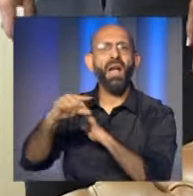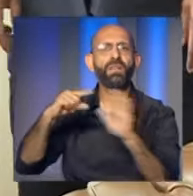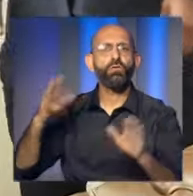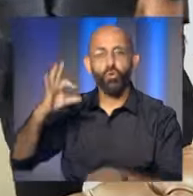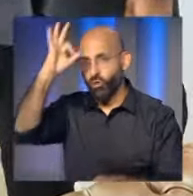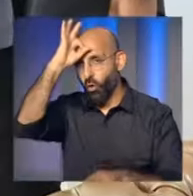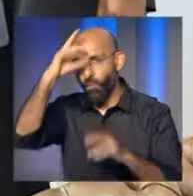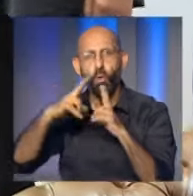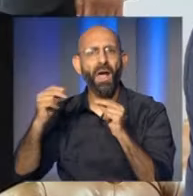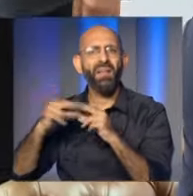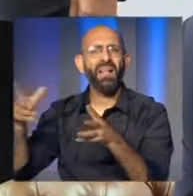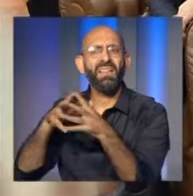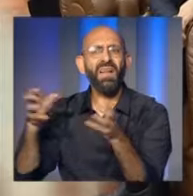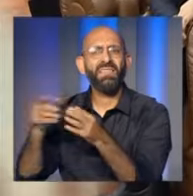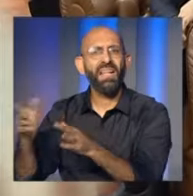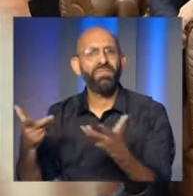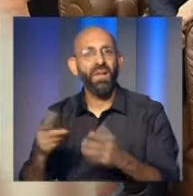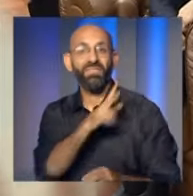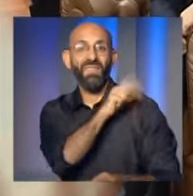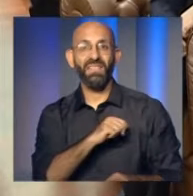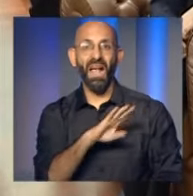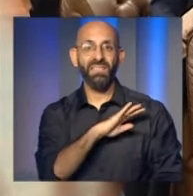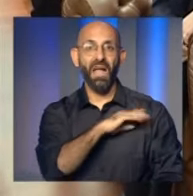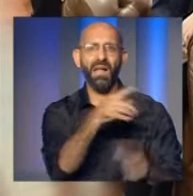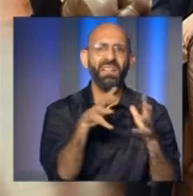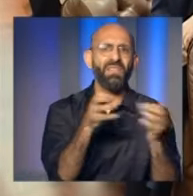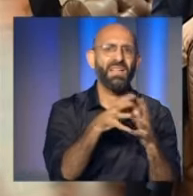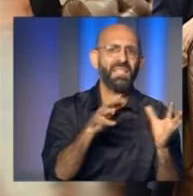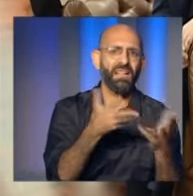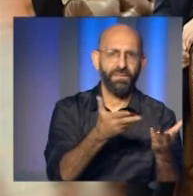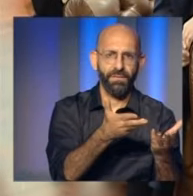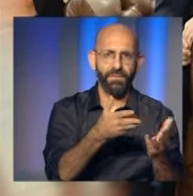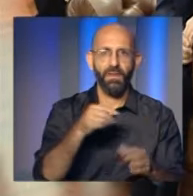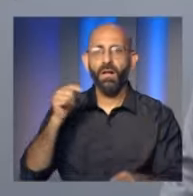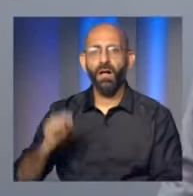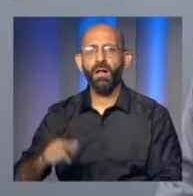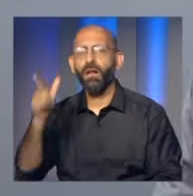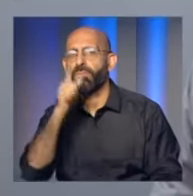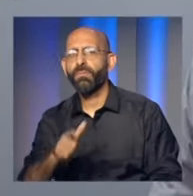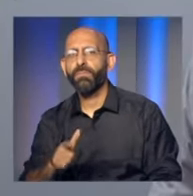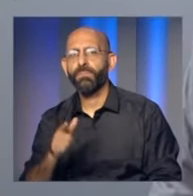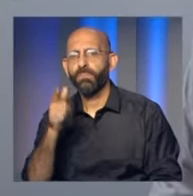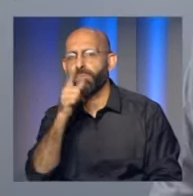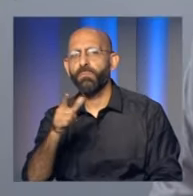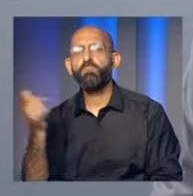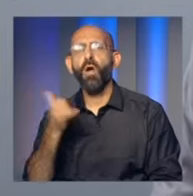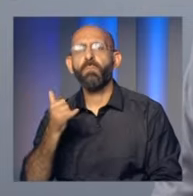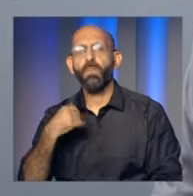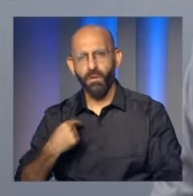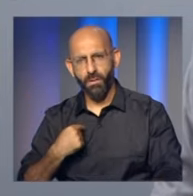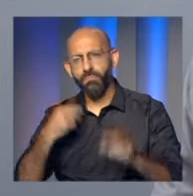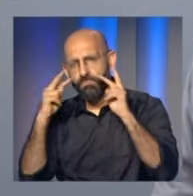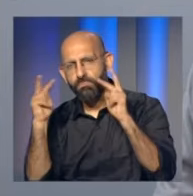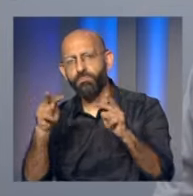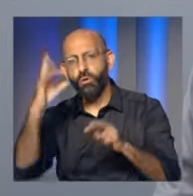إلى أنه تم التطرق إلى الوضع في الجنوب والحرب على غزة تدولنا بشأن الوضع جنوبا